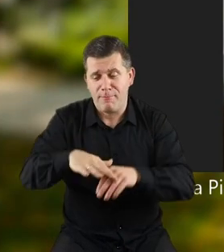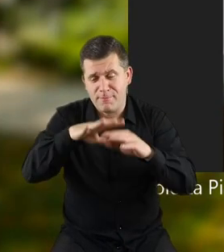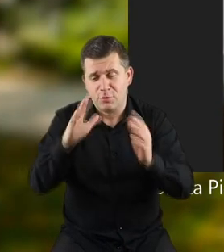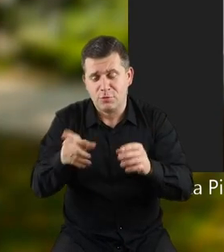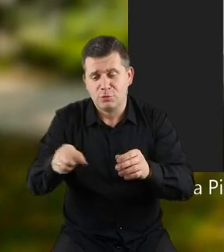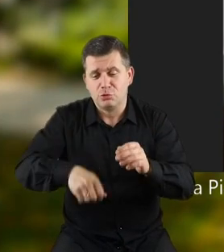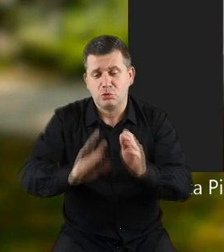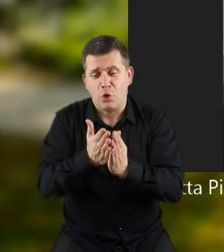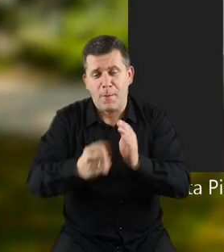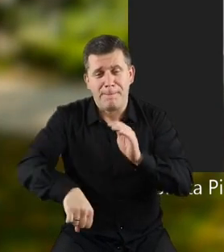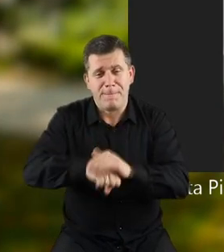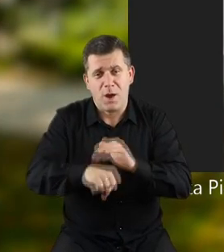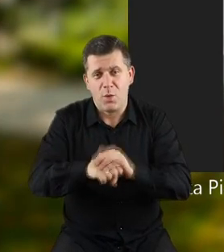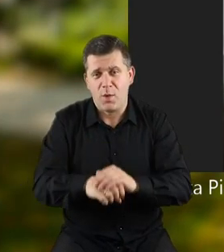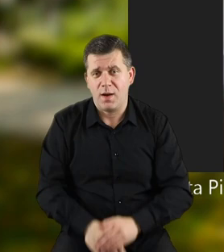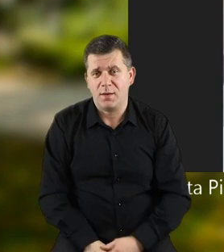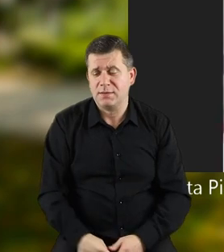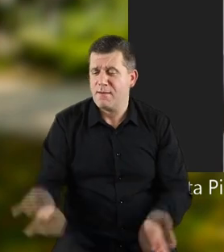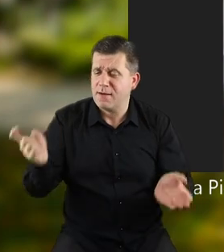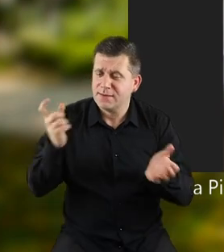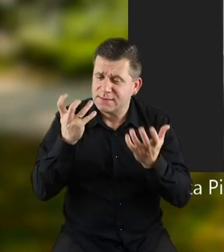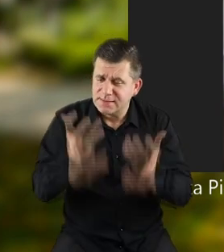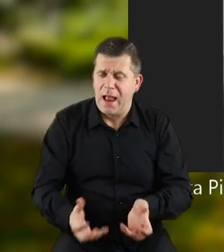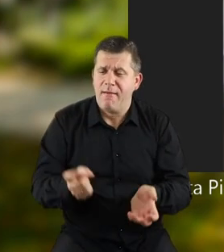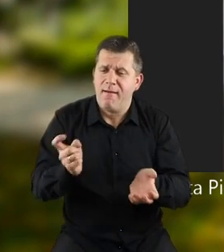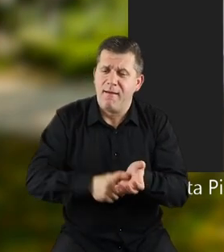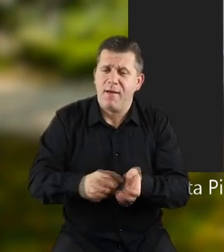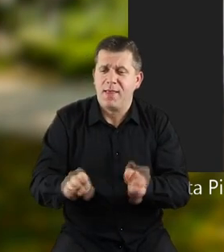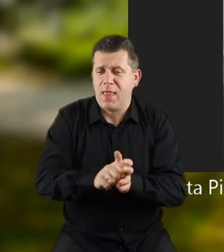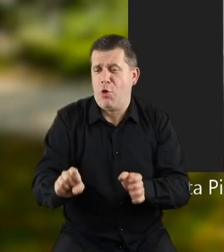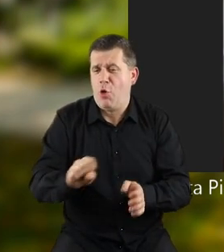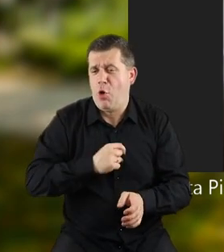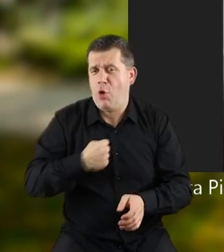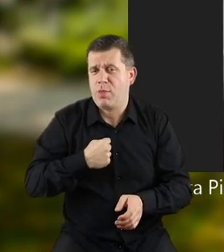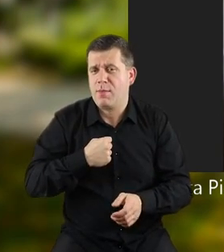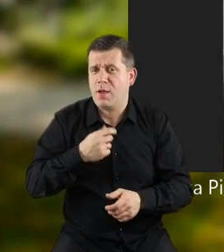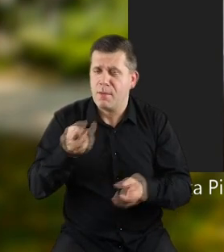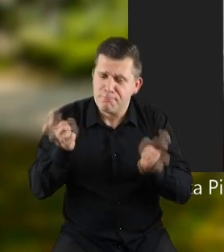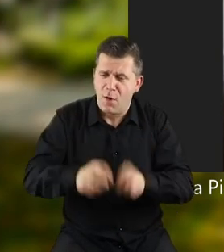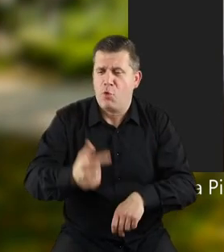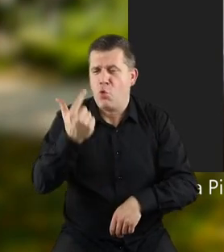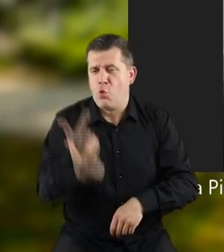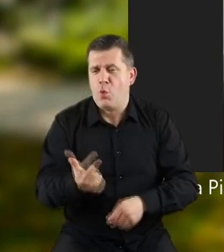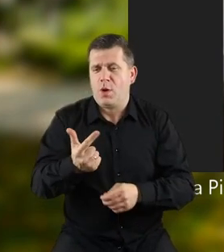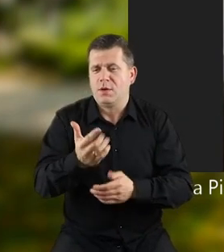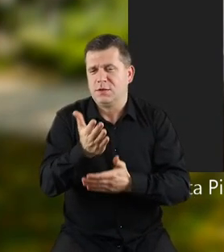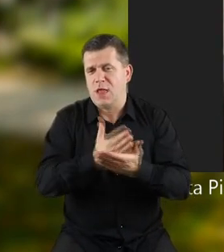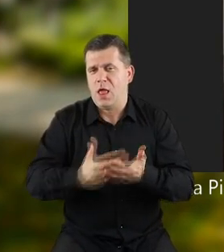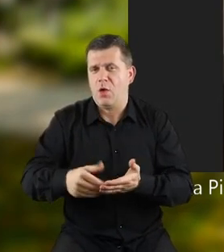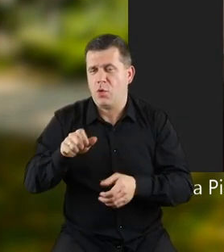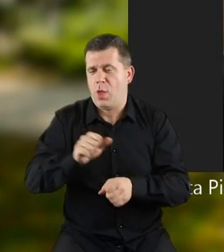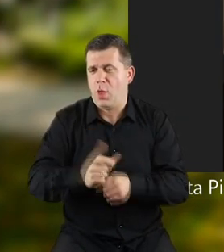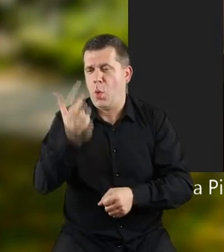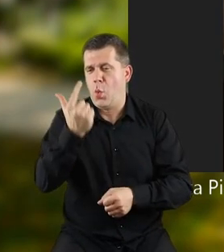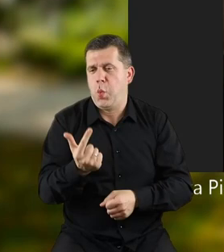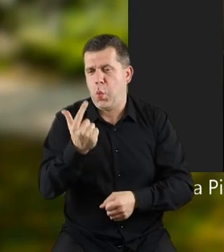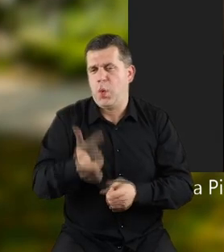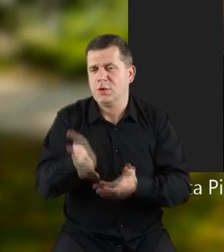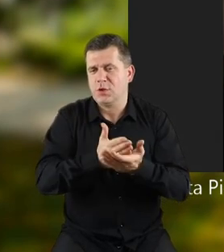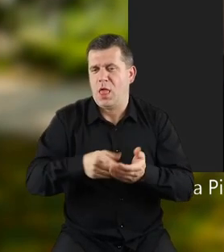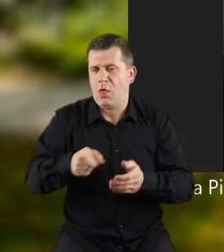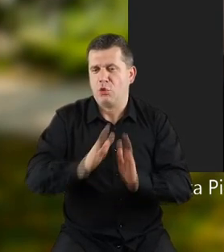książkę piłkarską, że słuchajcie, zażądały od wydatcy i ode mnie, żeby powstała druga część. I oto jest